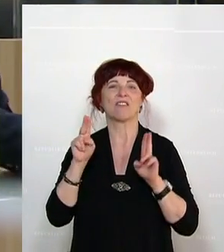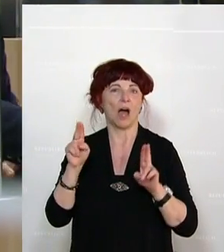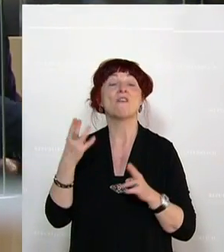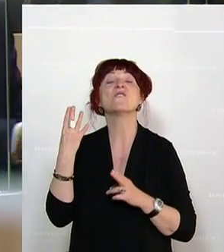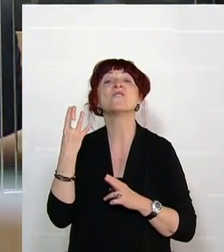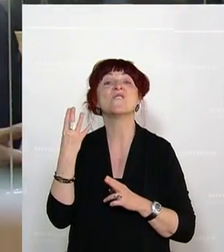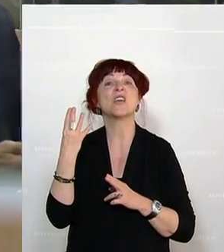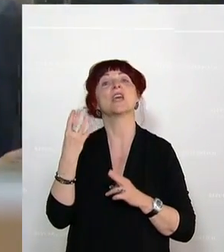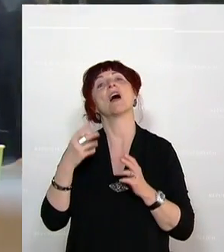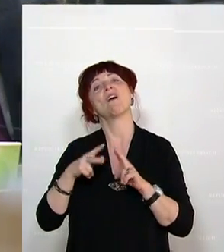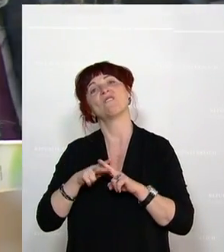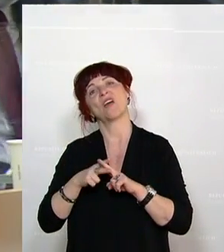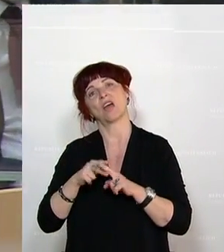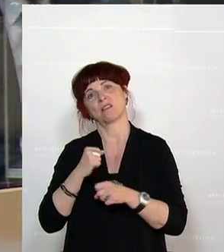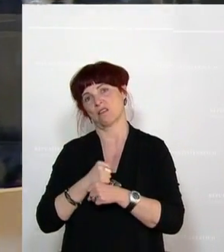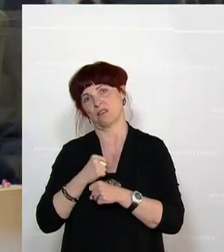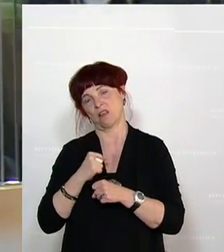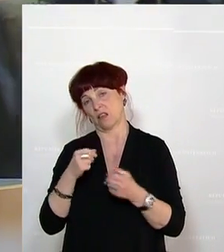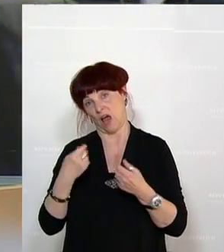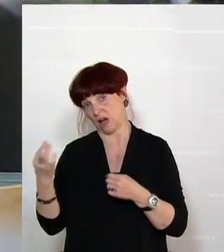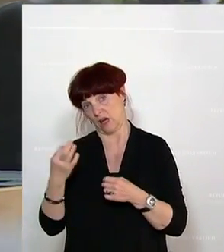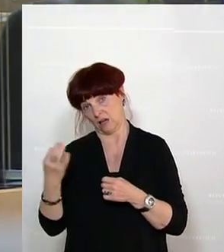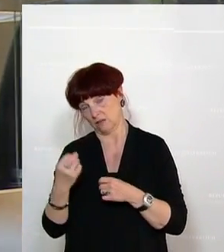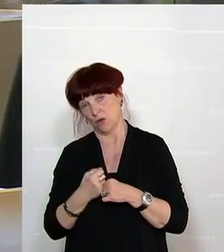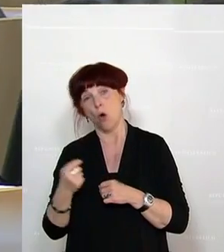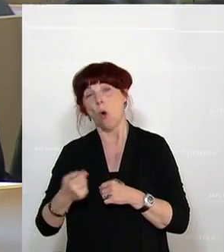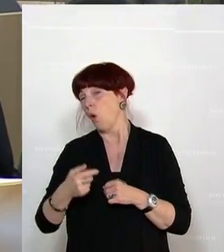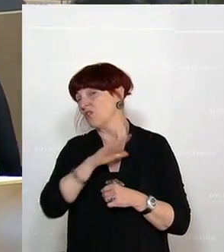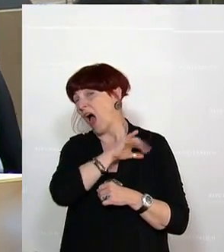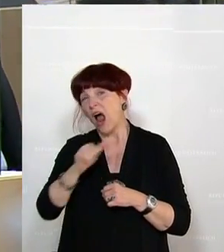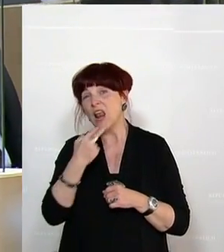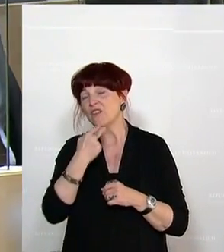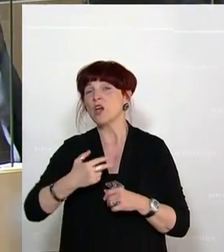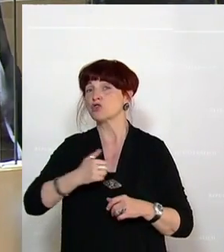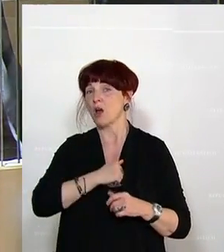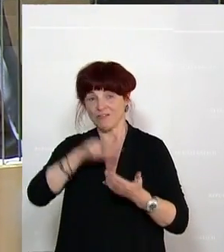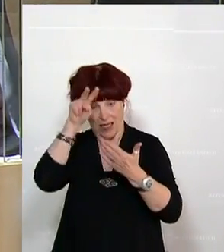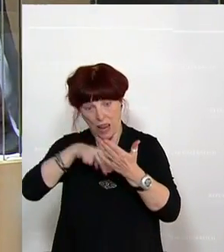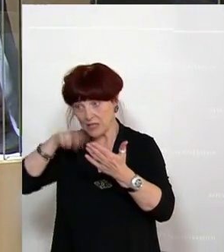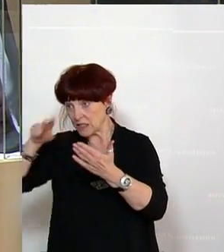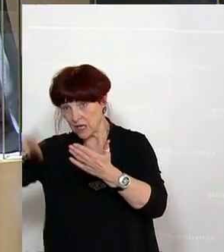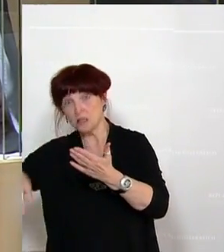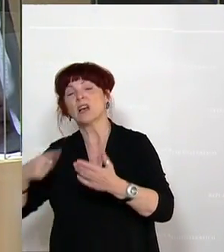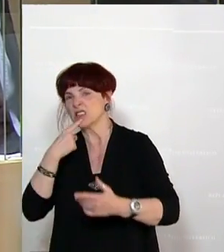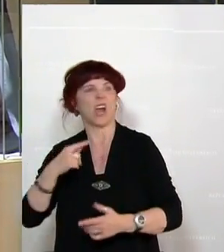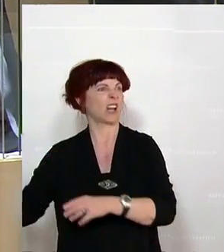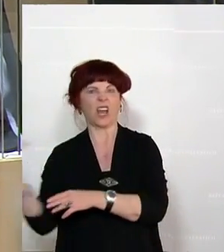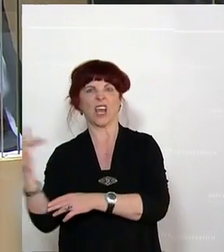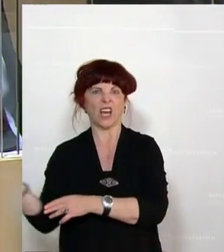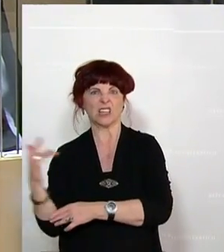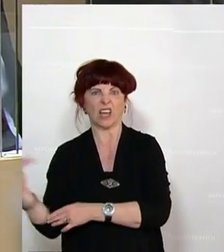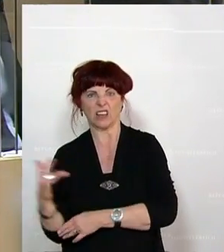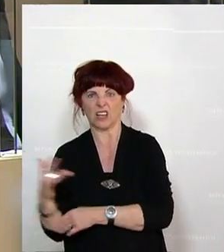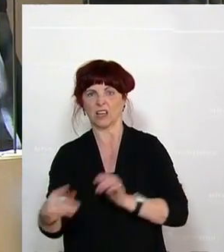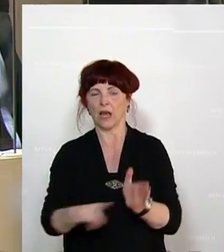Wo es eine vernichtende Kritik erneut von allen gegeben hat, die es in dieser kurzen Frist geschafft haben, sich diese Materie anzusehen. Und was hat die